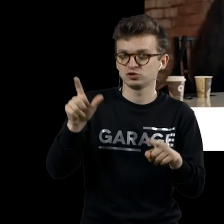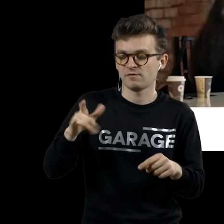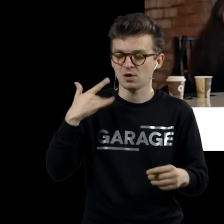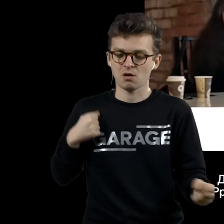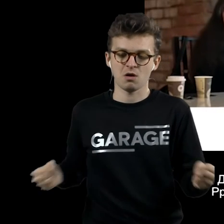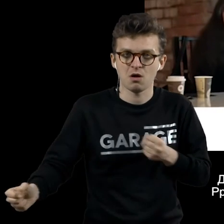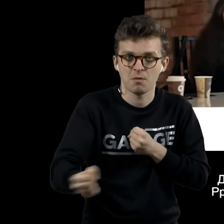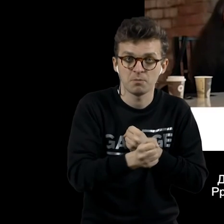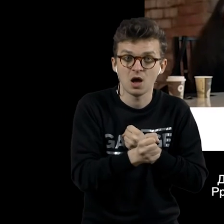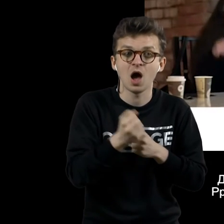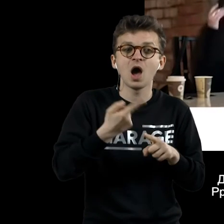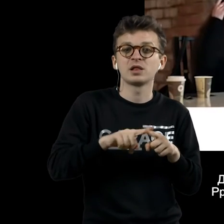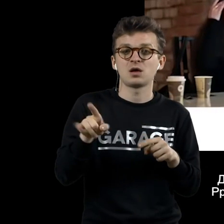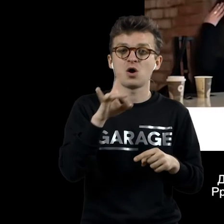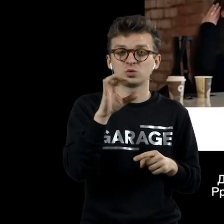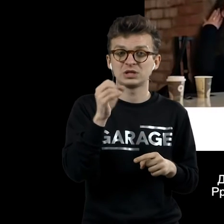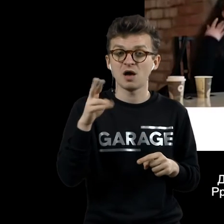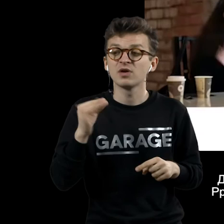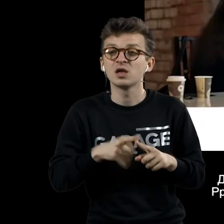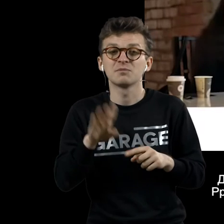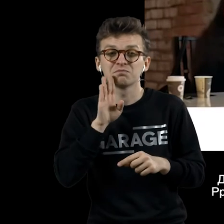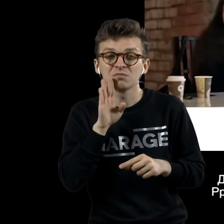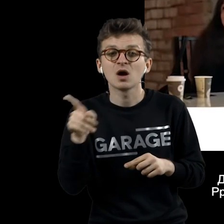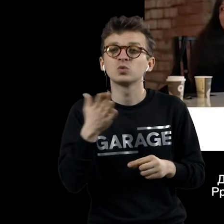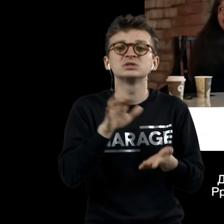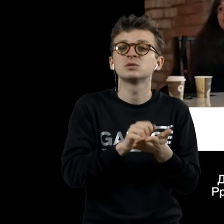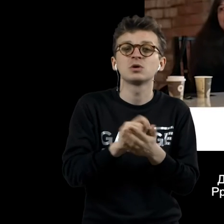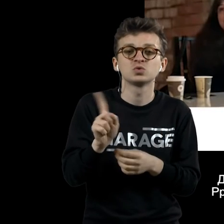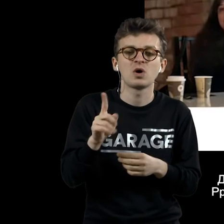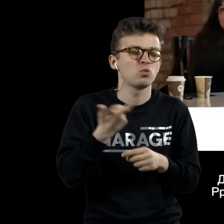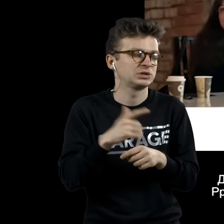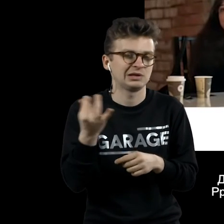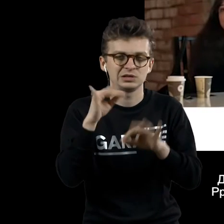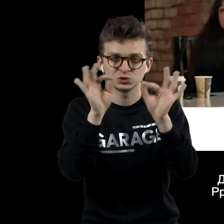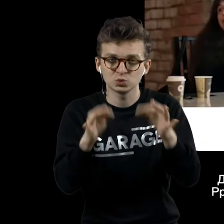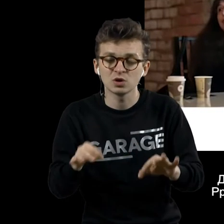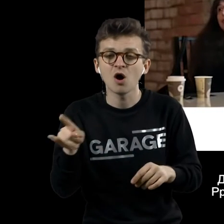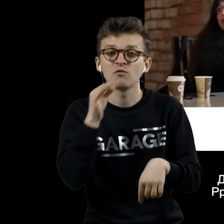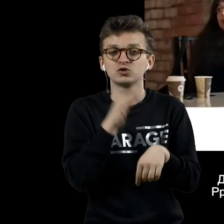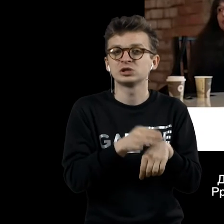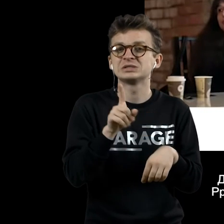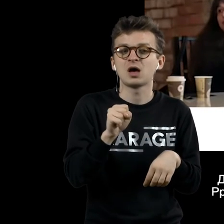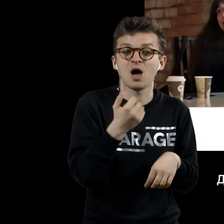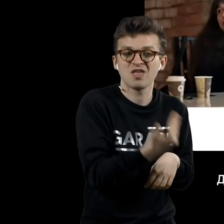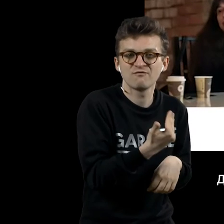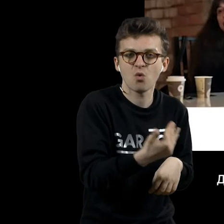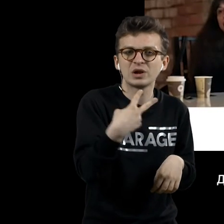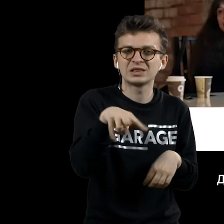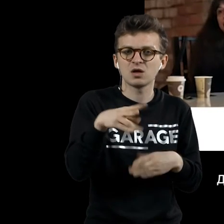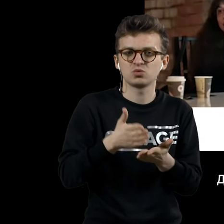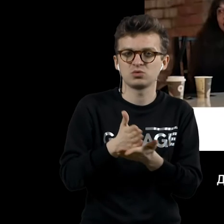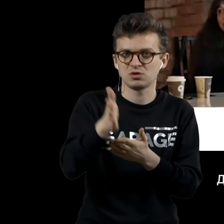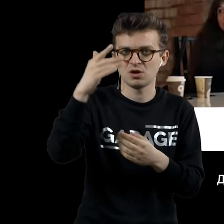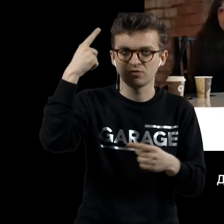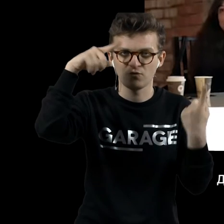Россельяви. Очень даму, которая занимается очень интересным искусством. Россельяви отвечает за литературное творчество Дюшана. Дюшан, как я